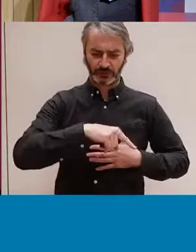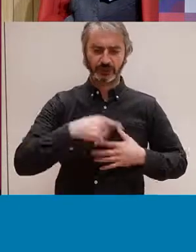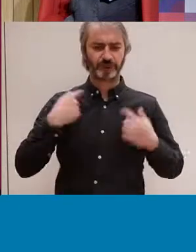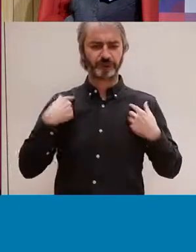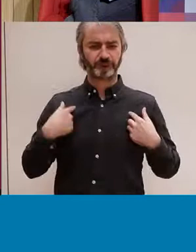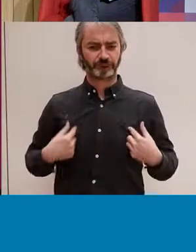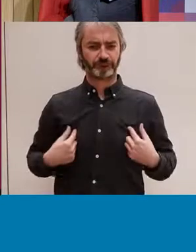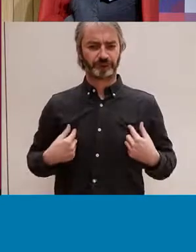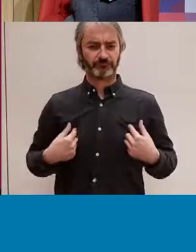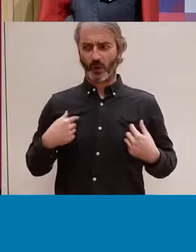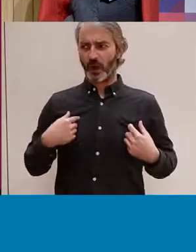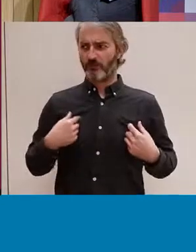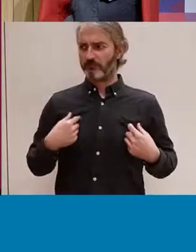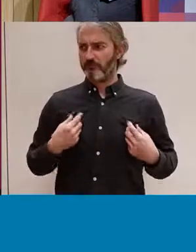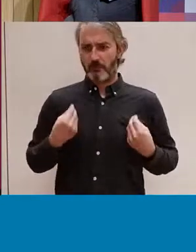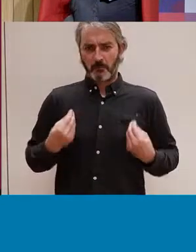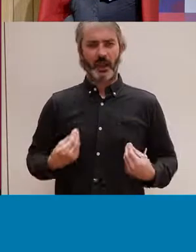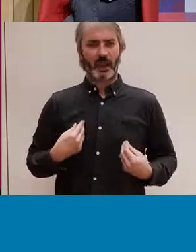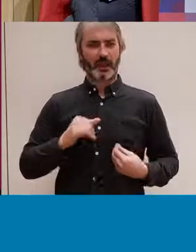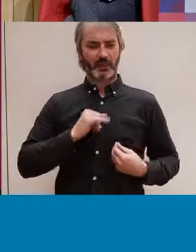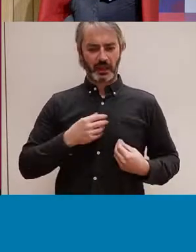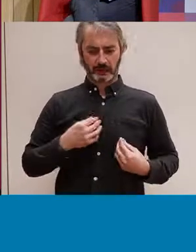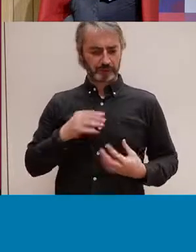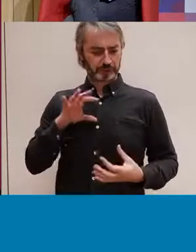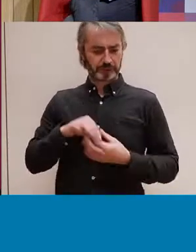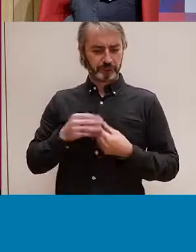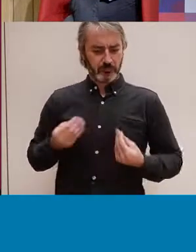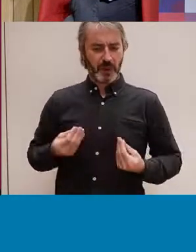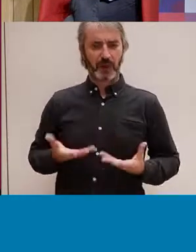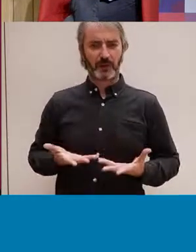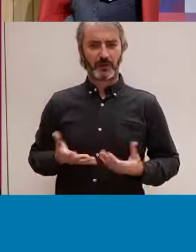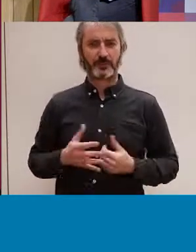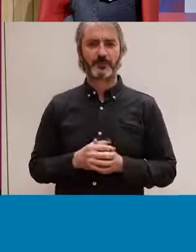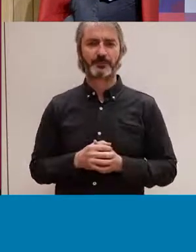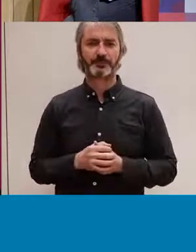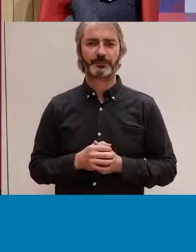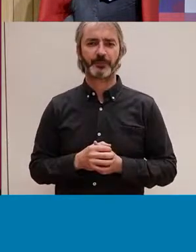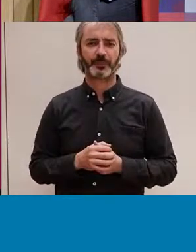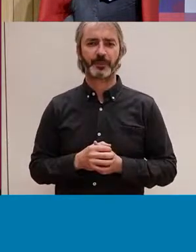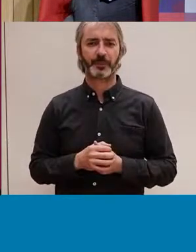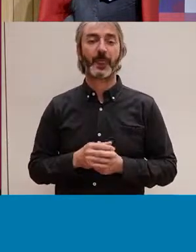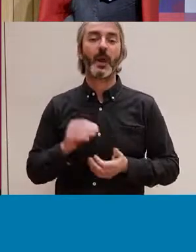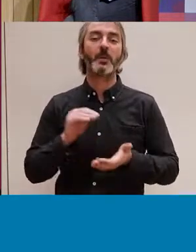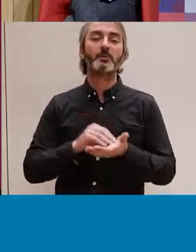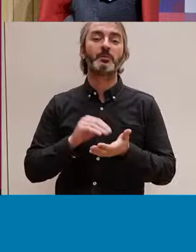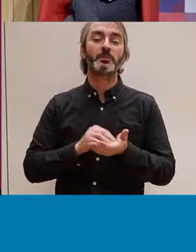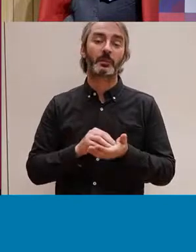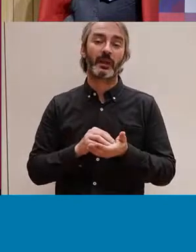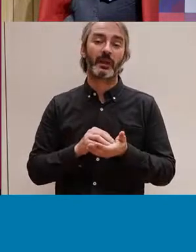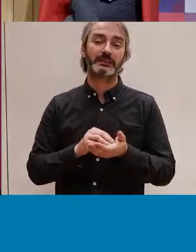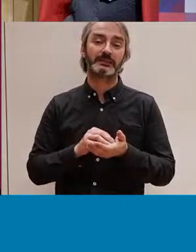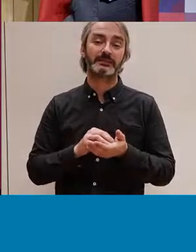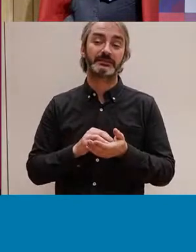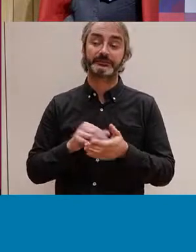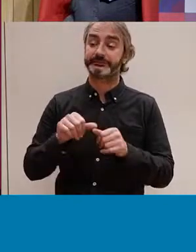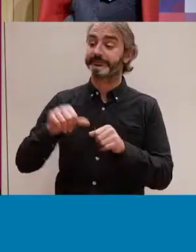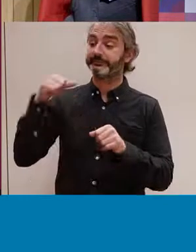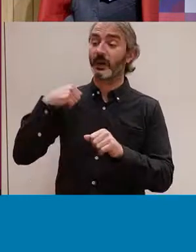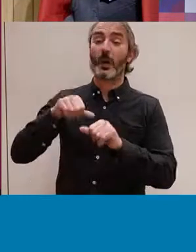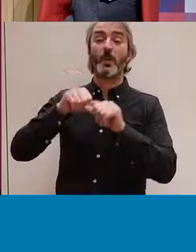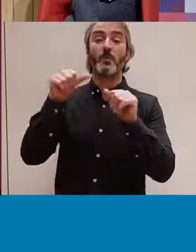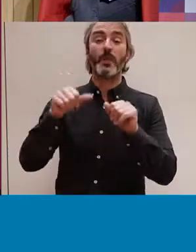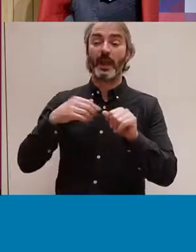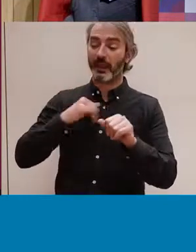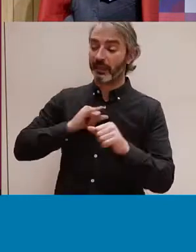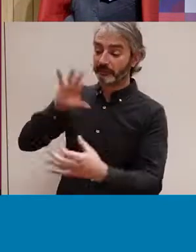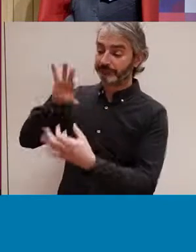representades, Com que d'alguna manera totes aquelles persones que fins ara no s'han pogut veure representades en aquest model de sexualitat tinguin un